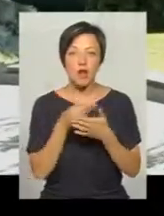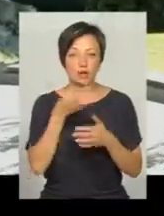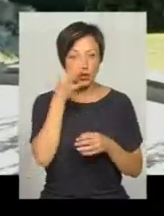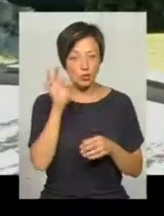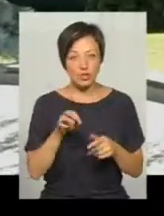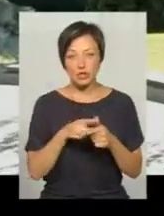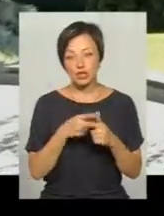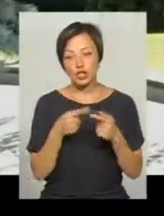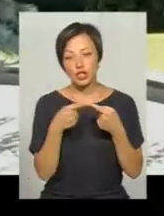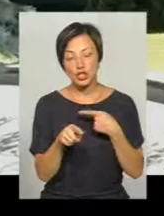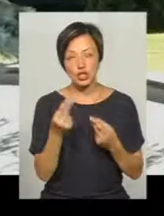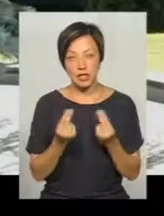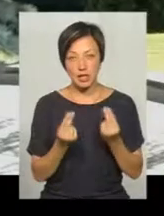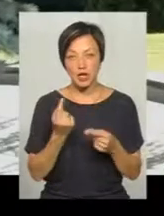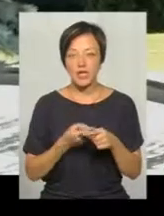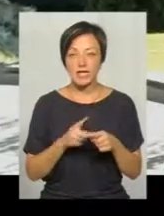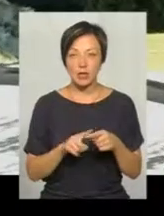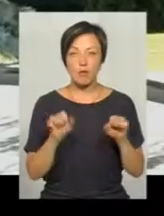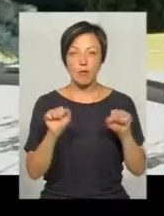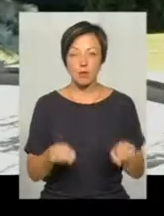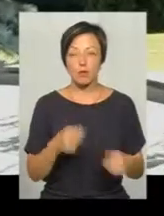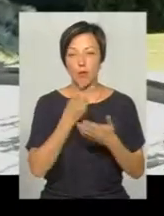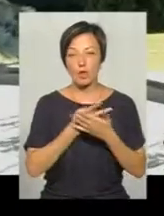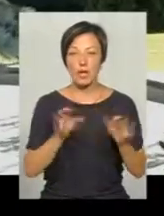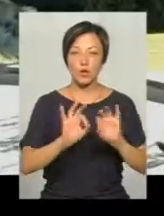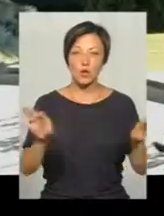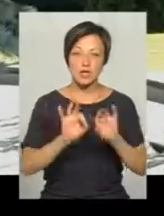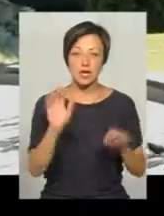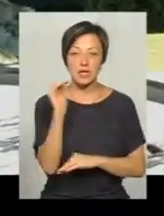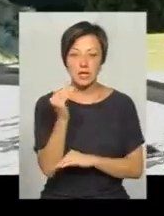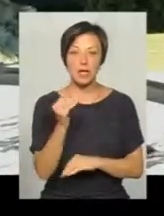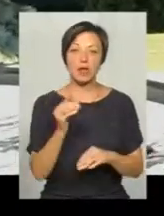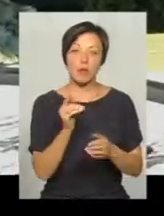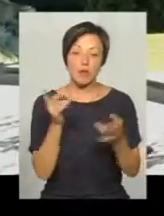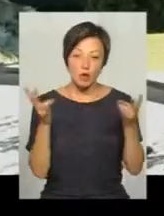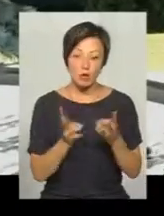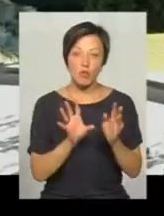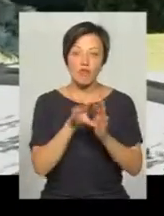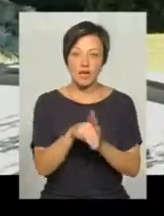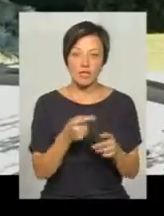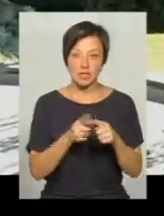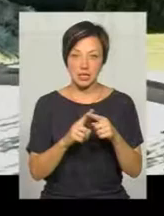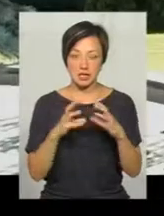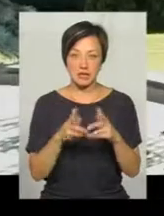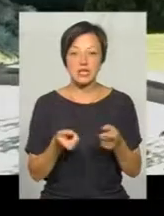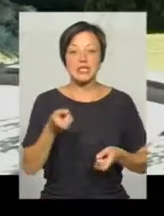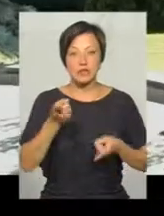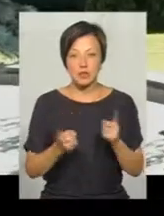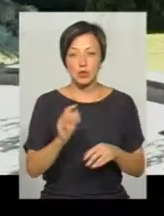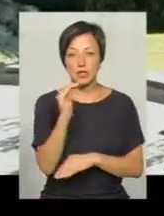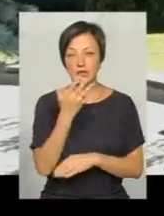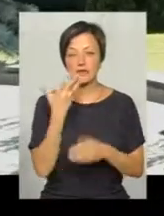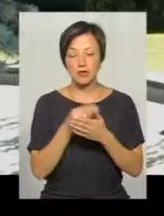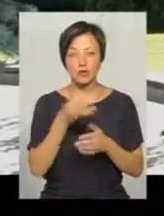досвіду чи інших ігор. Тобто це можна показати, розказати дитині. Тобто дитину потрібно ввести цей світ. Звісно, дитина все на